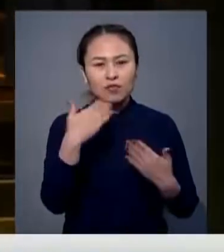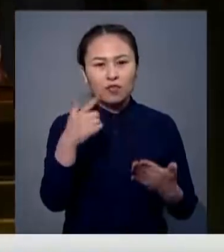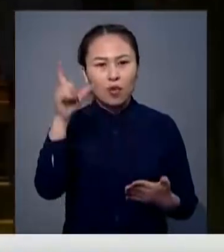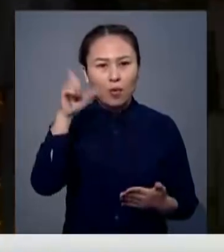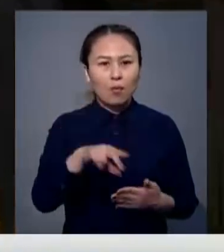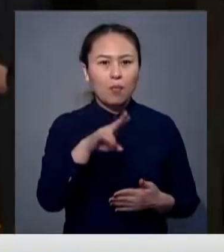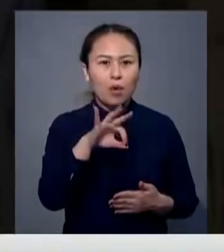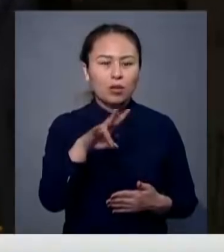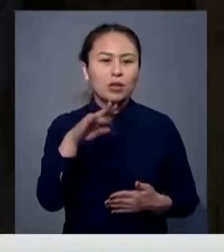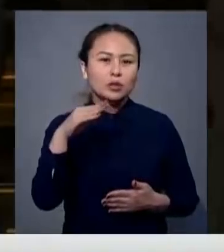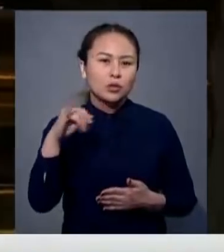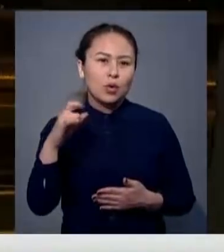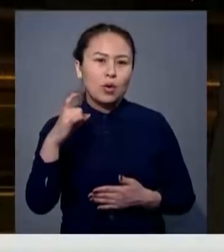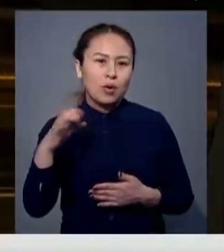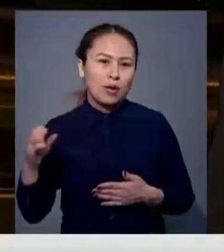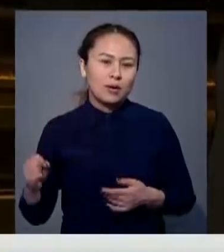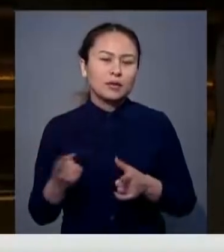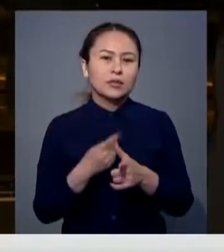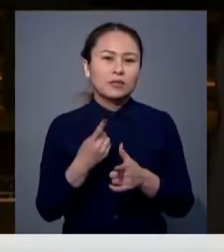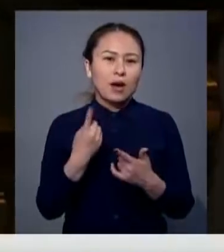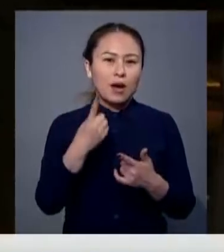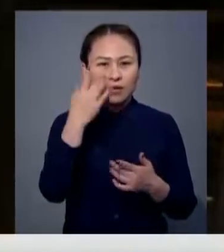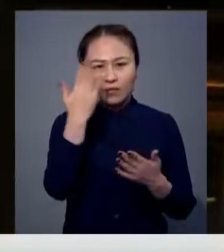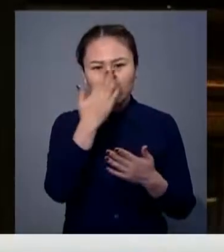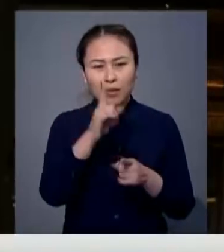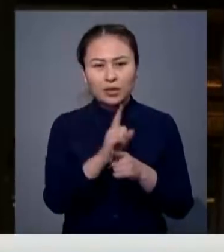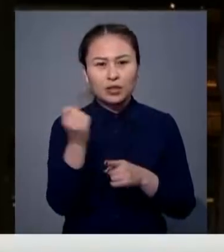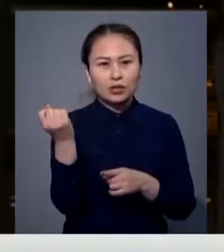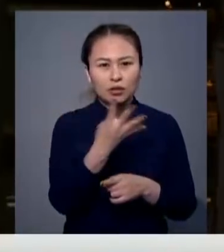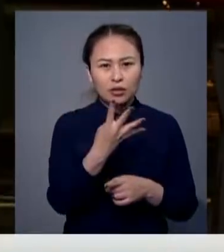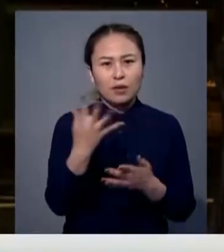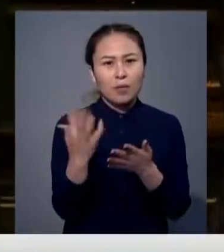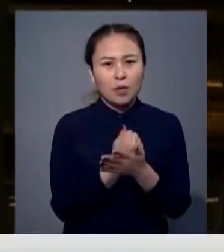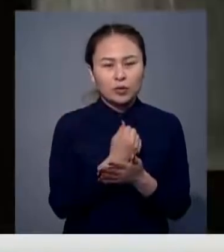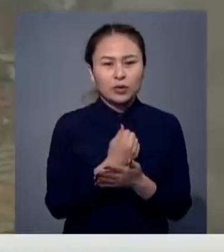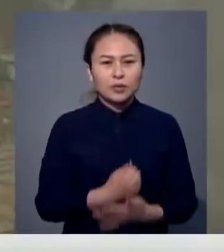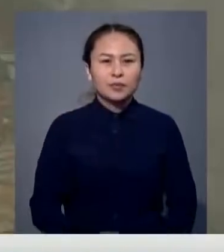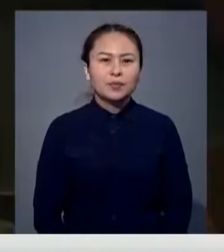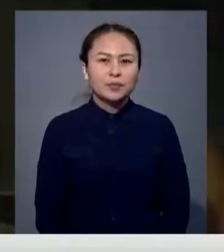Пон Джон Хоға бұйрып отыр. Осылайша бір ғана картина төрт мүсінді қанжығасына байлыған.